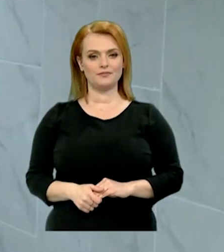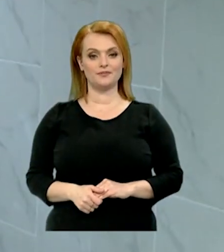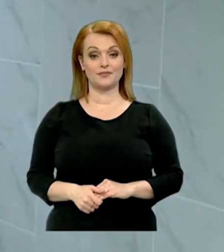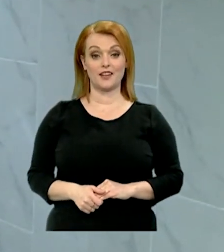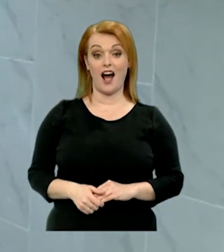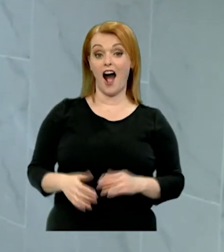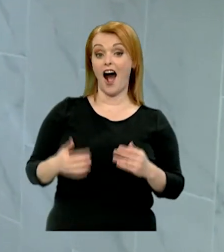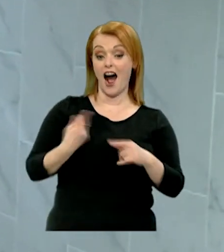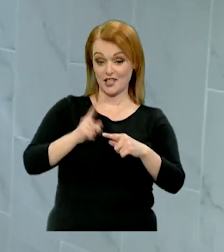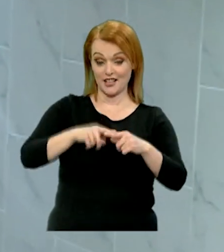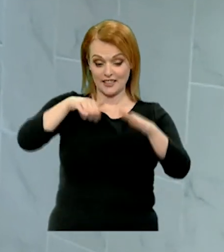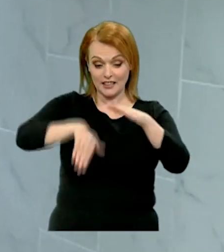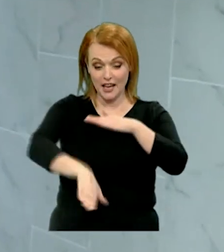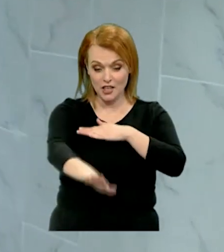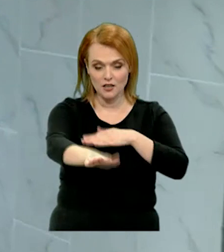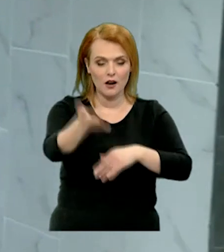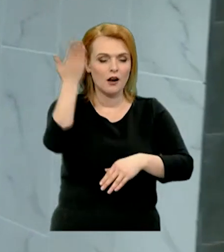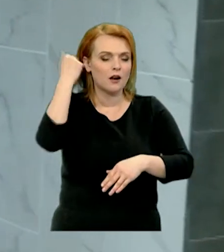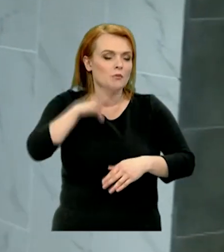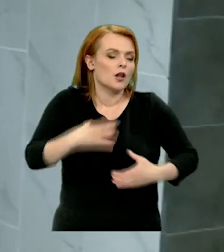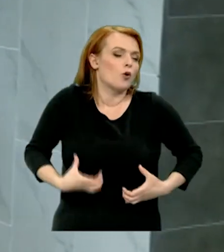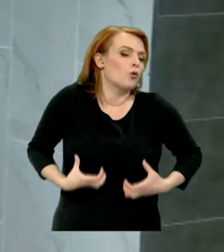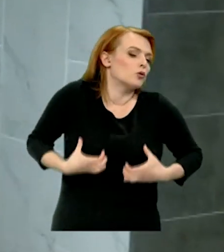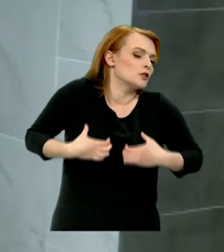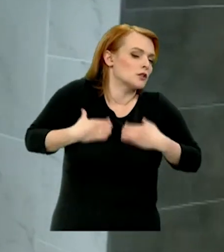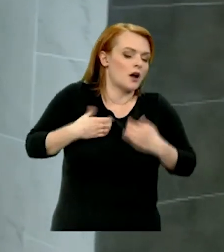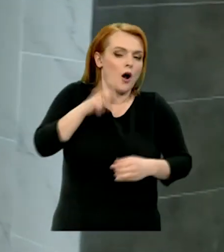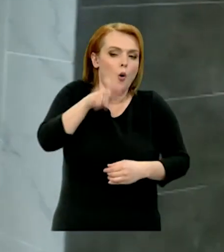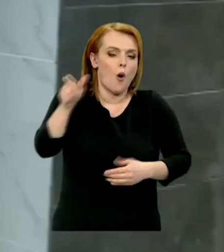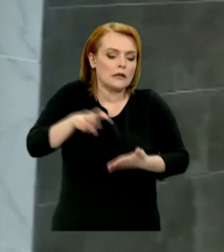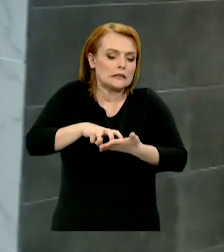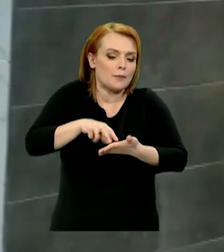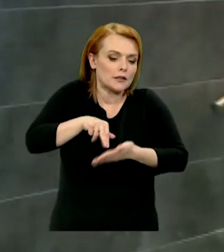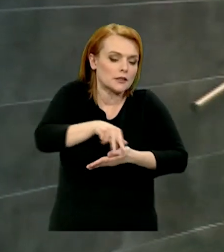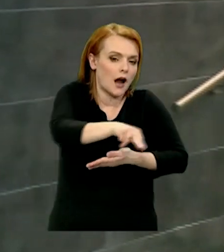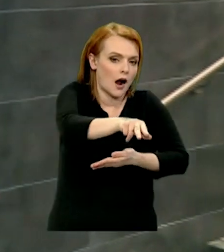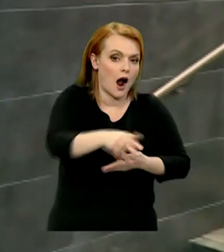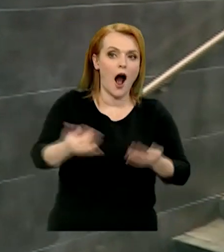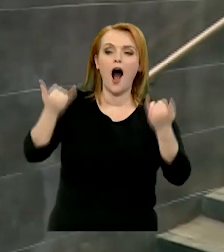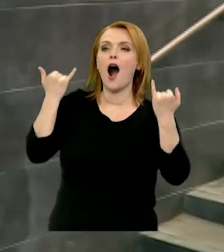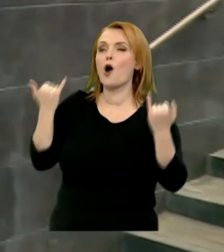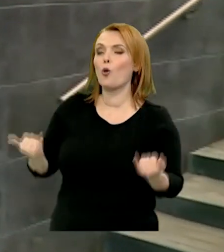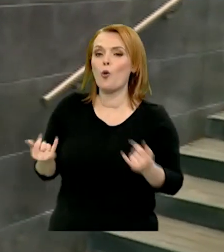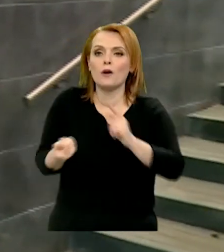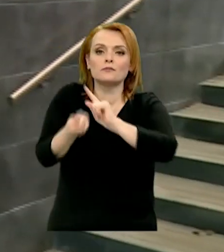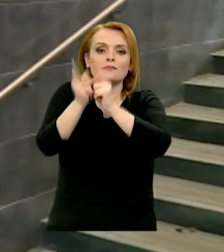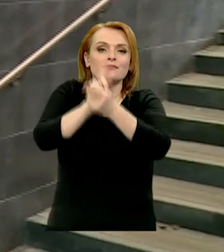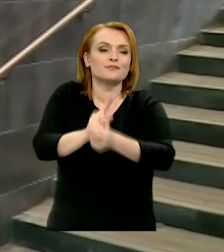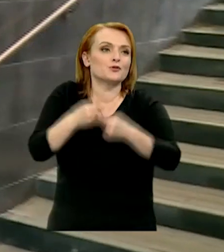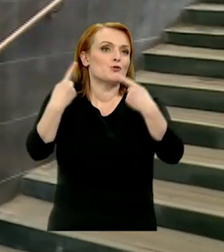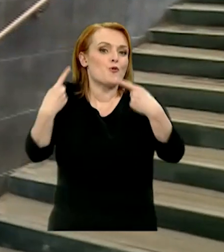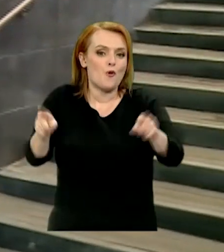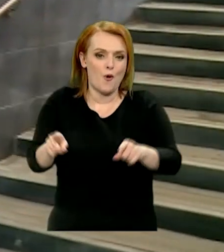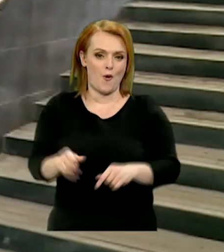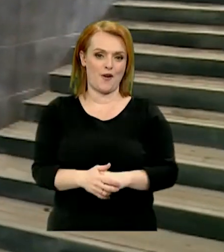Această trecere subterană era într-o stare dezastruoasă, astfel că oamenii evitau să treacă pe aici. Acum, aceasta a căpătat o nouă viață, pe